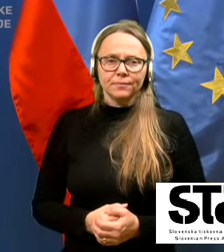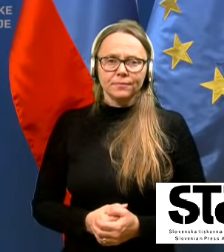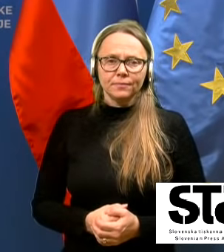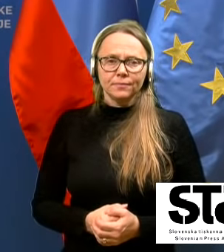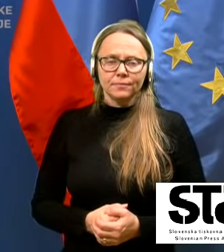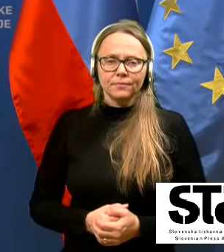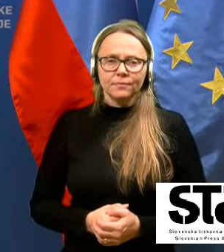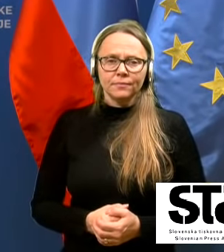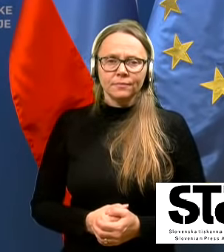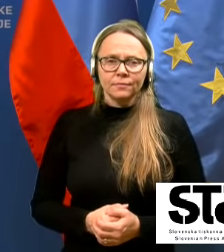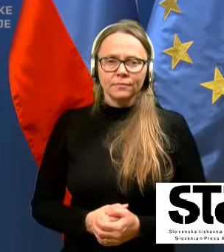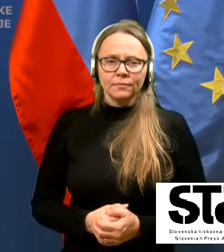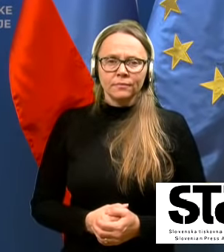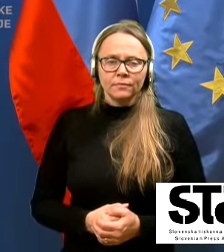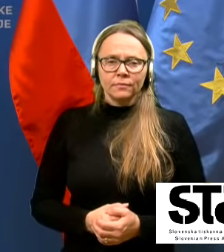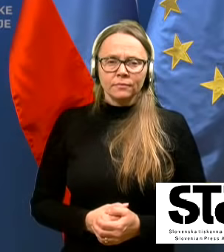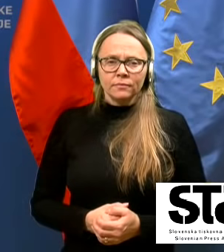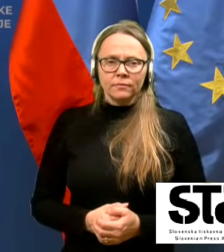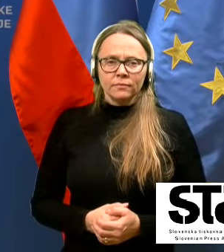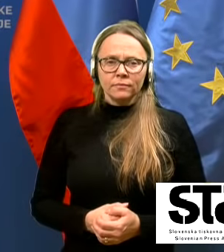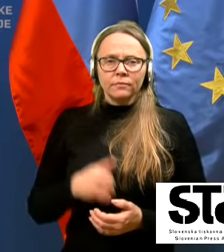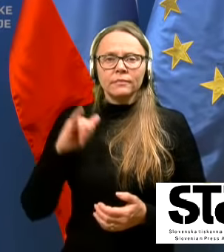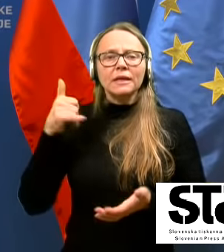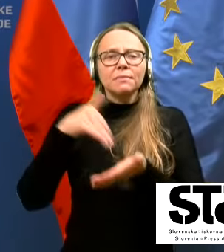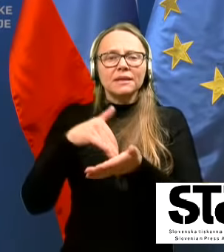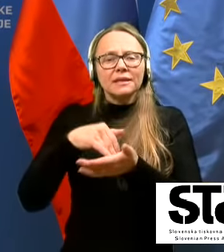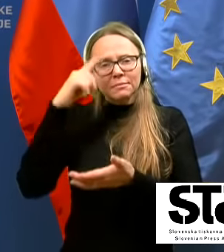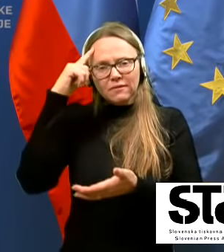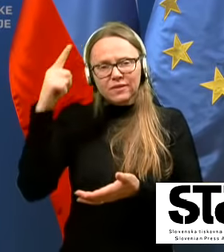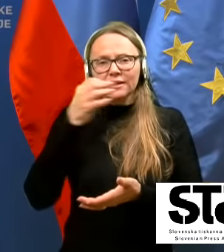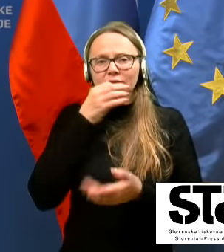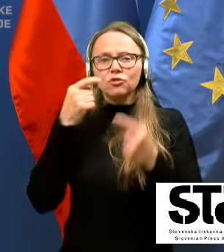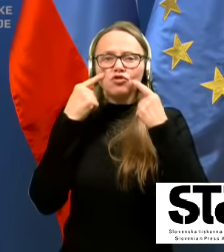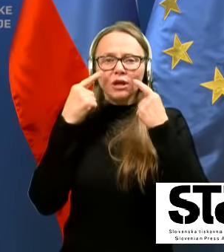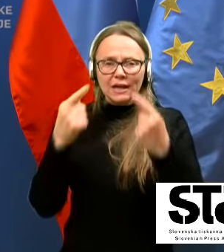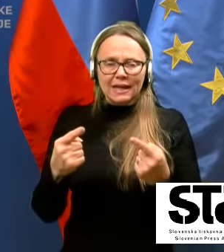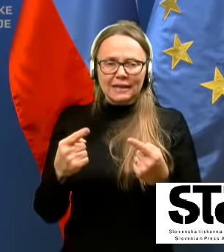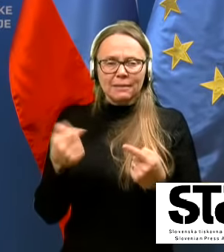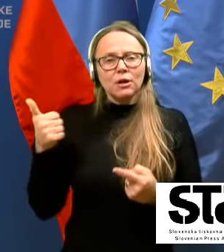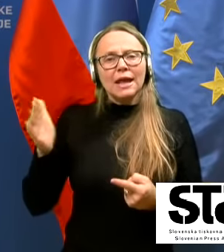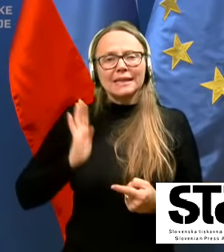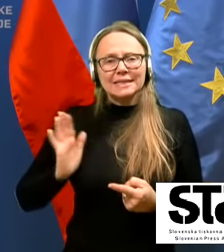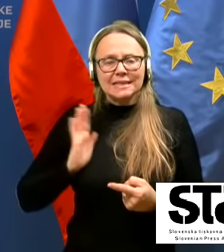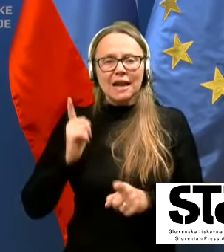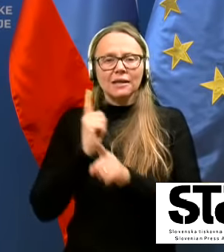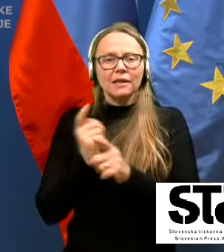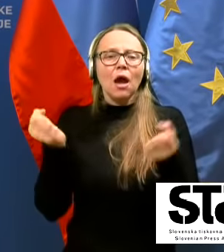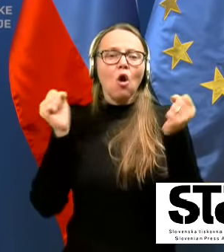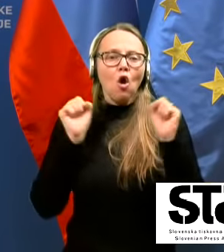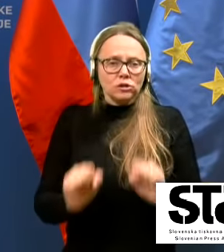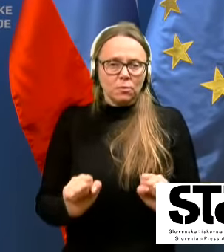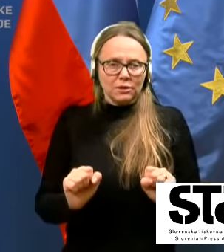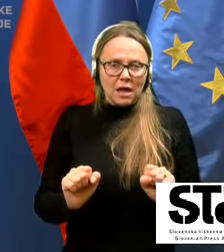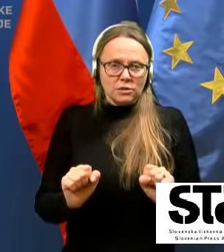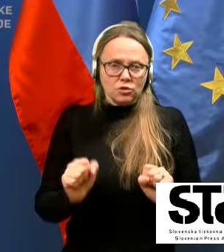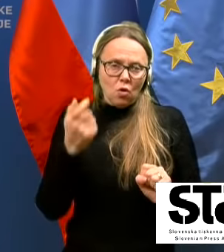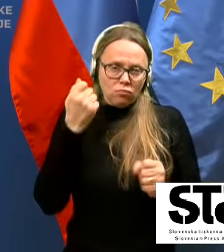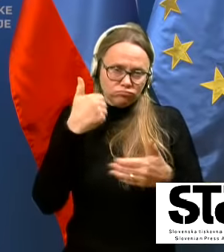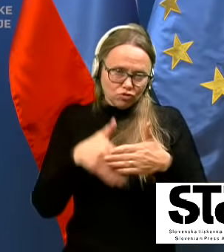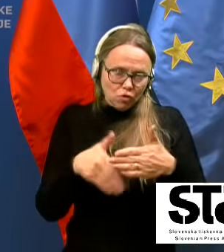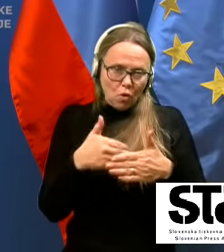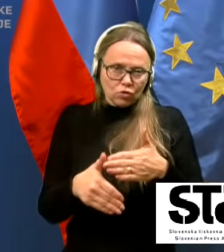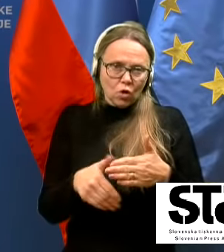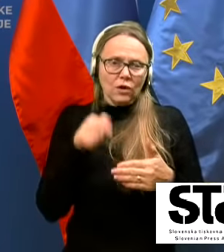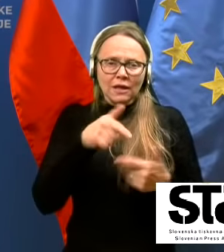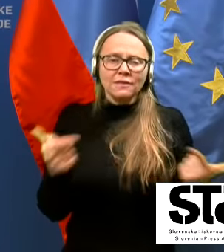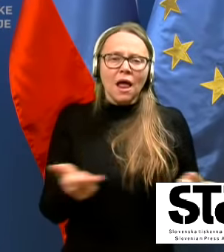Je pa treba sveda tudi vedeti, da, če gledamo na eni strani na gospodarsko škodo, je